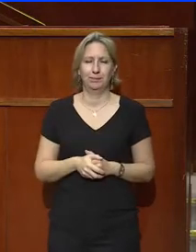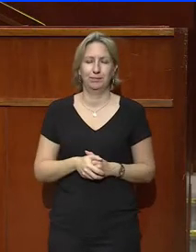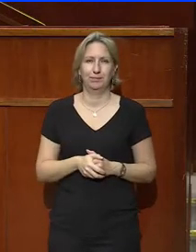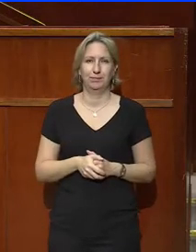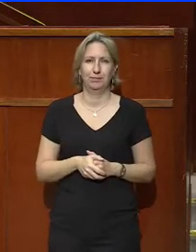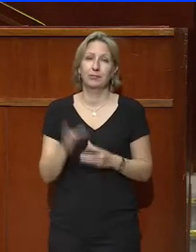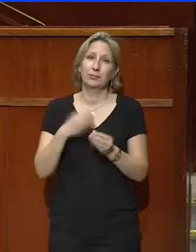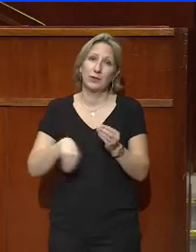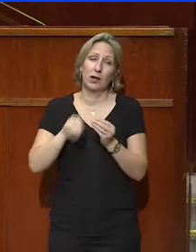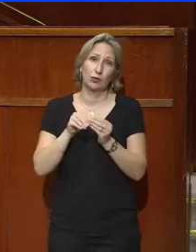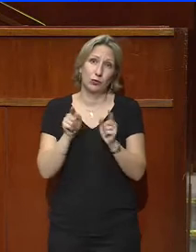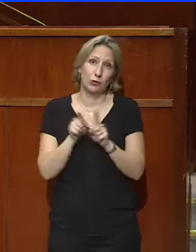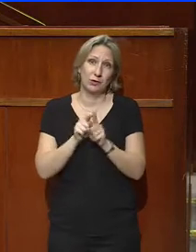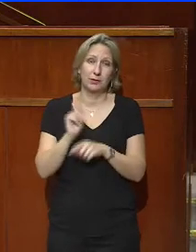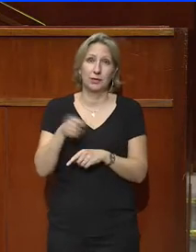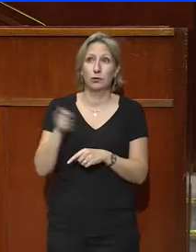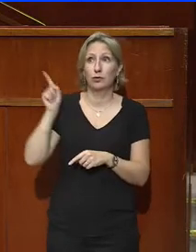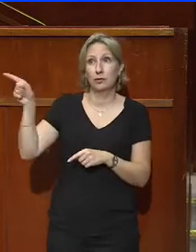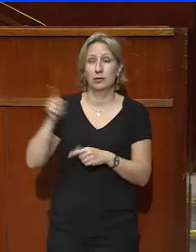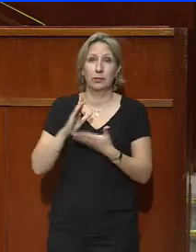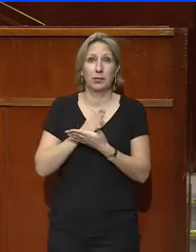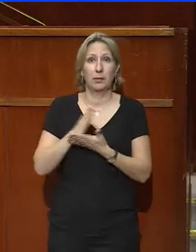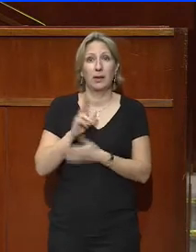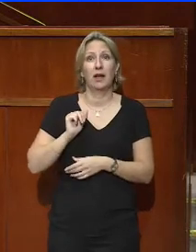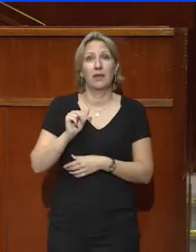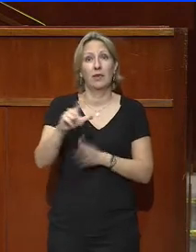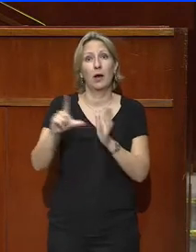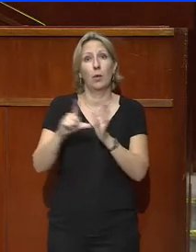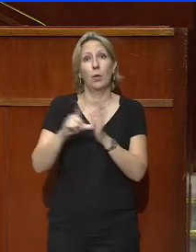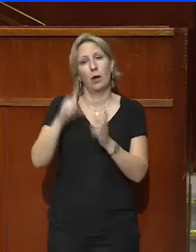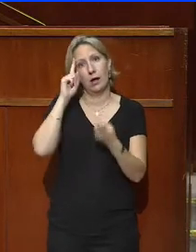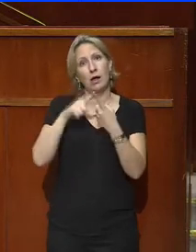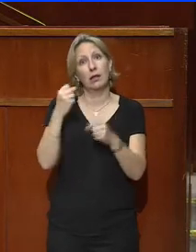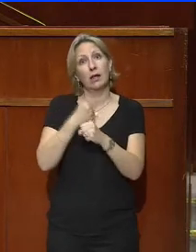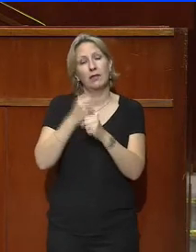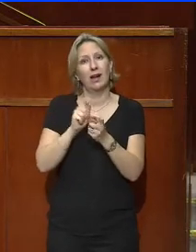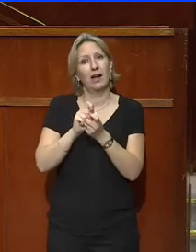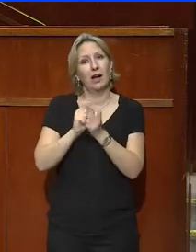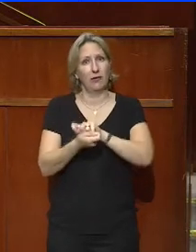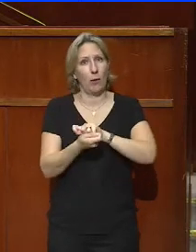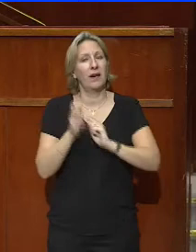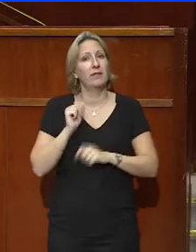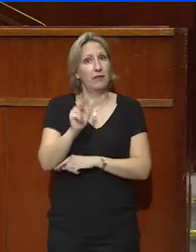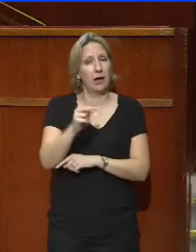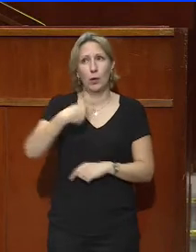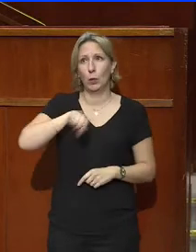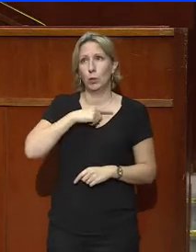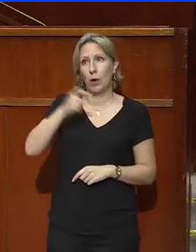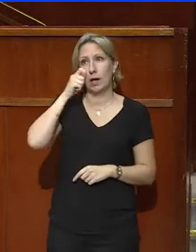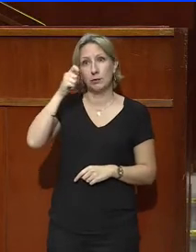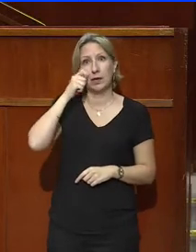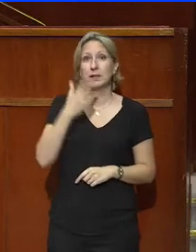ajouter qu'à l'heure où vous vous apprêtez à réformer la législation du travail, notre expertise citoyenne